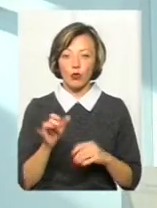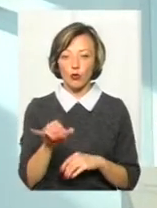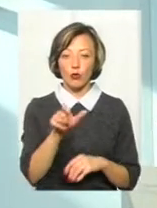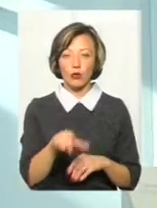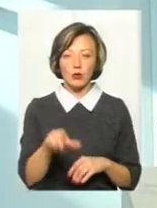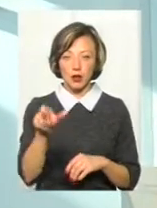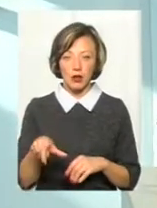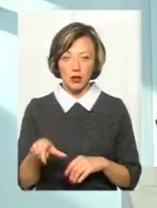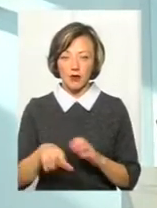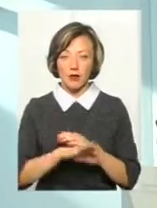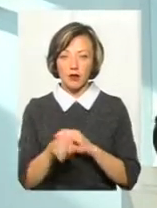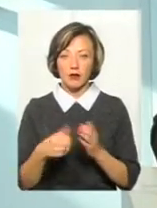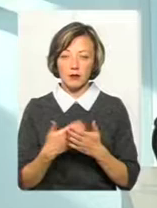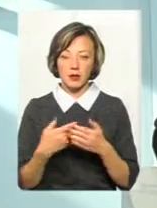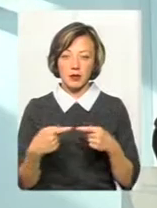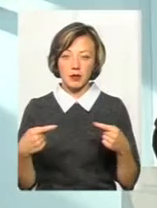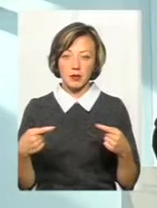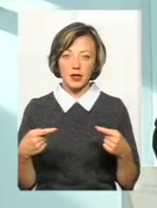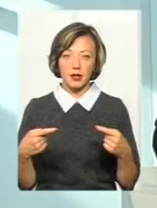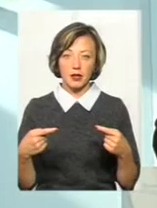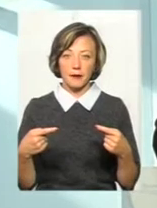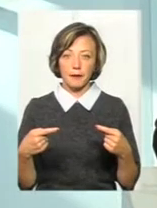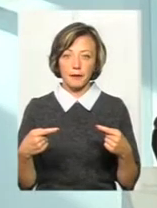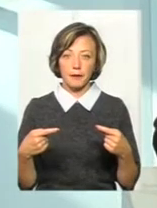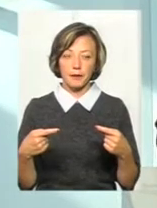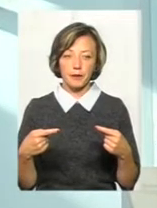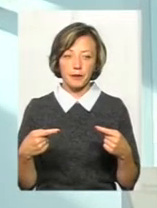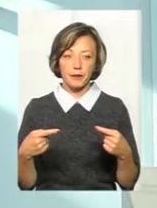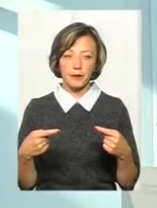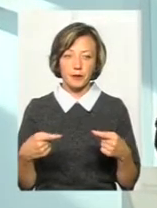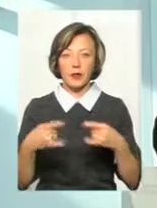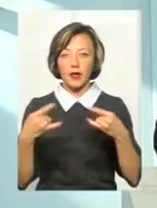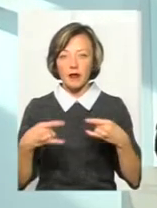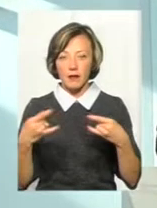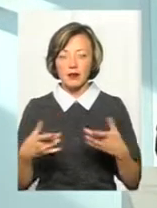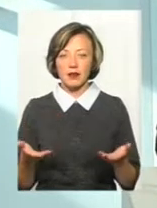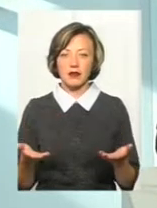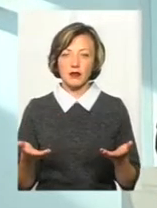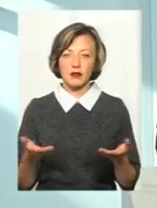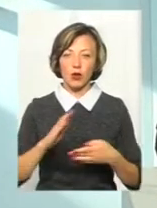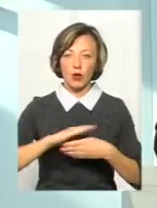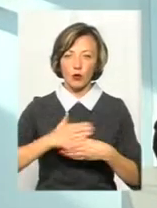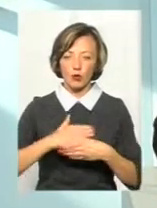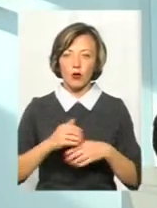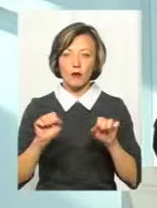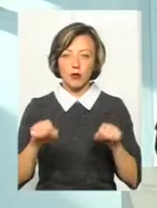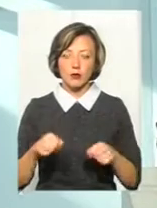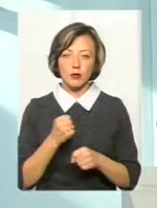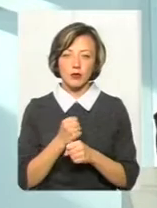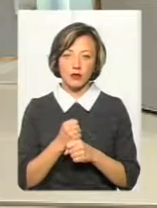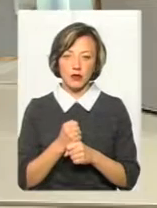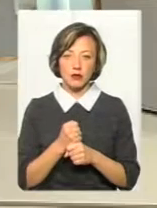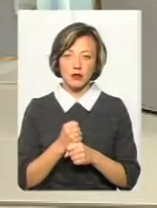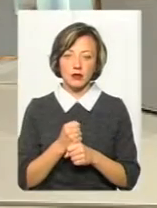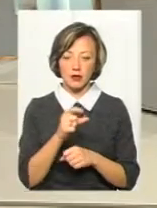викрали такі предмети, номерні речі, там якийсь телевізор, ноутбук, тоді ми можемо працювати